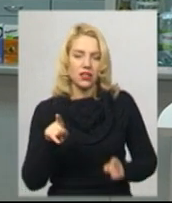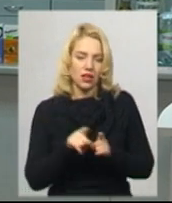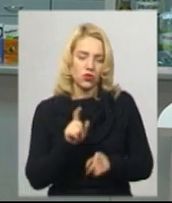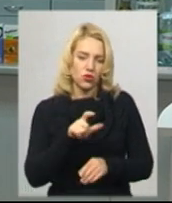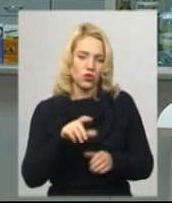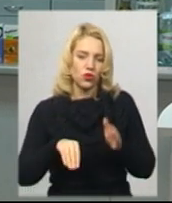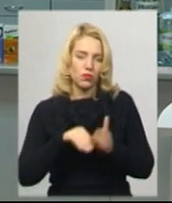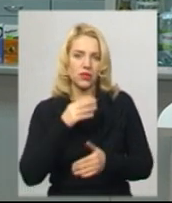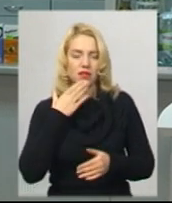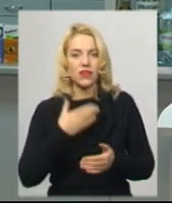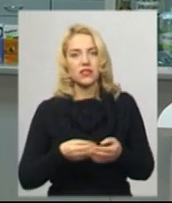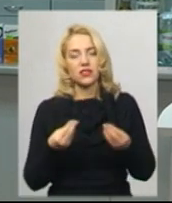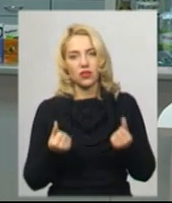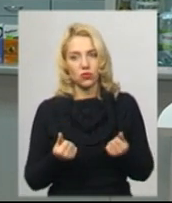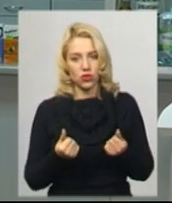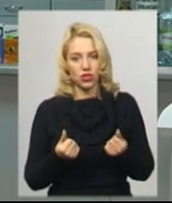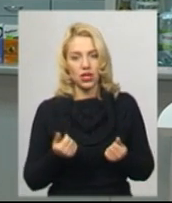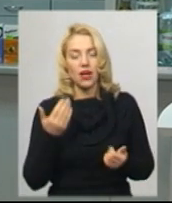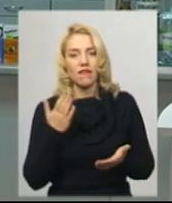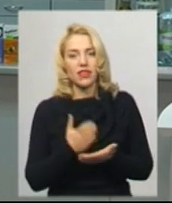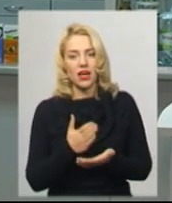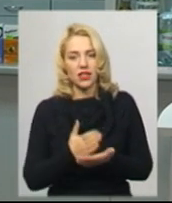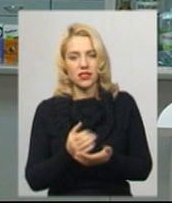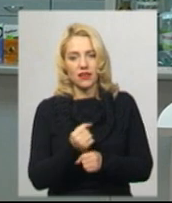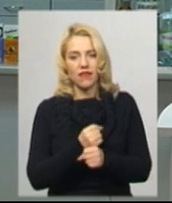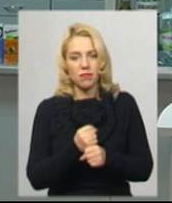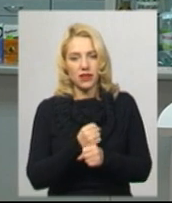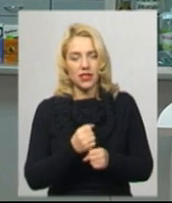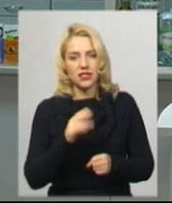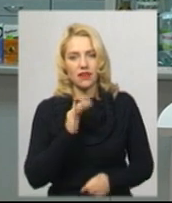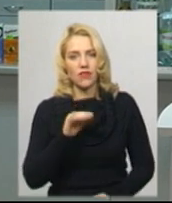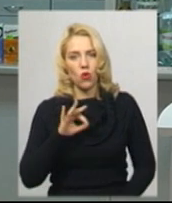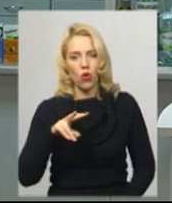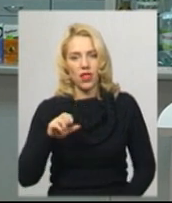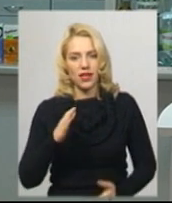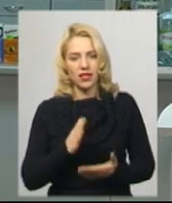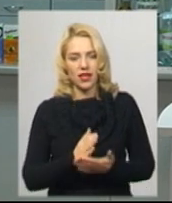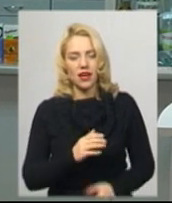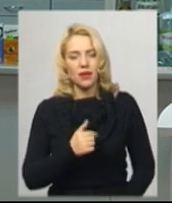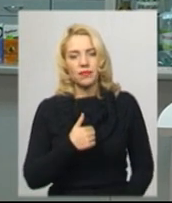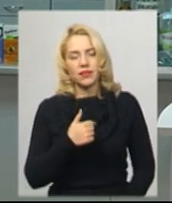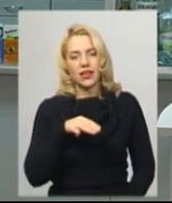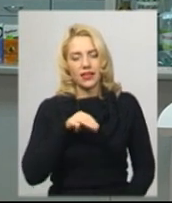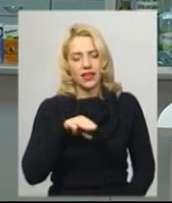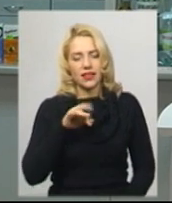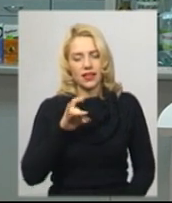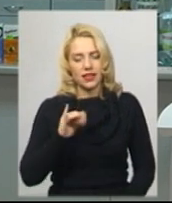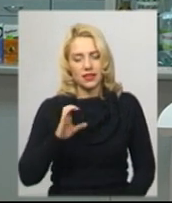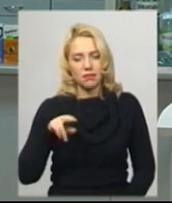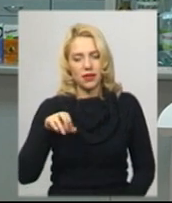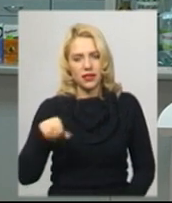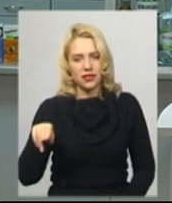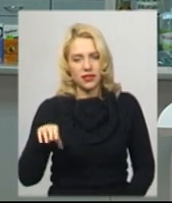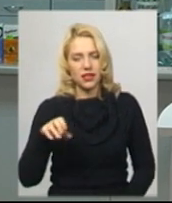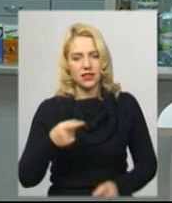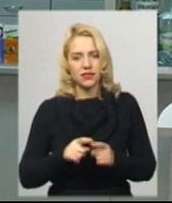свої кошти. В наявності в аптеці Віола є вакцина ваксі грип Тетраспліт. Ціна її 319